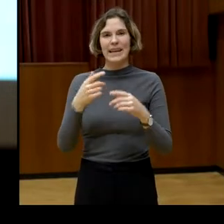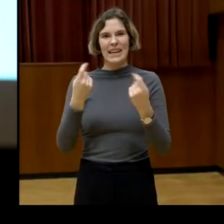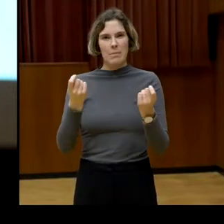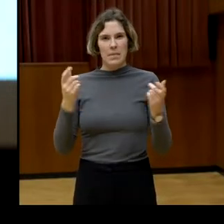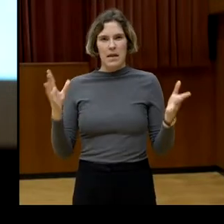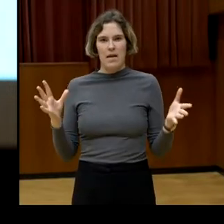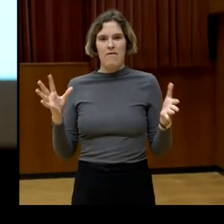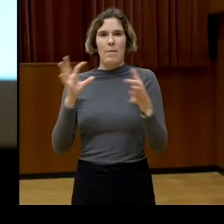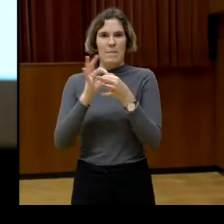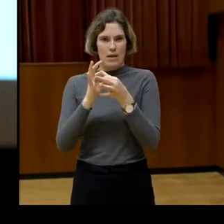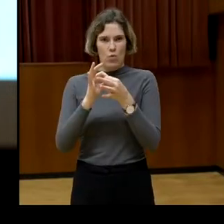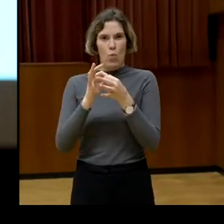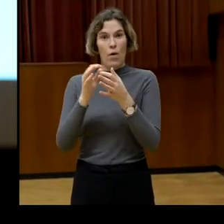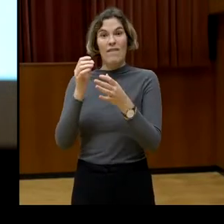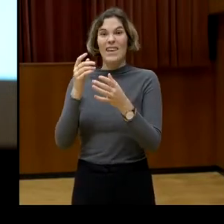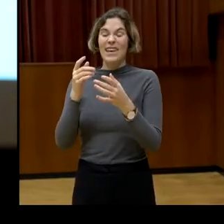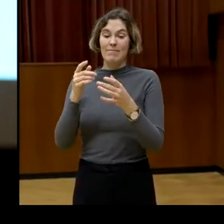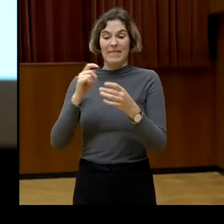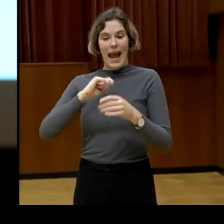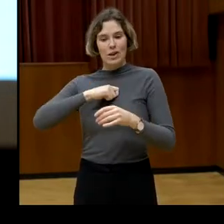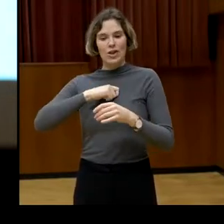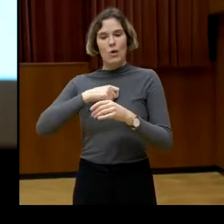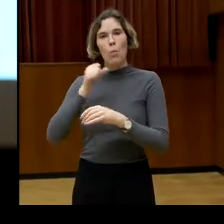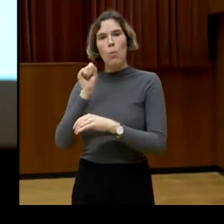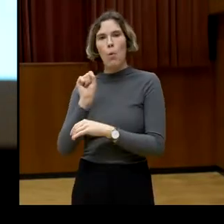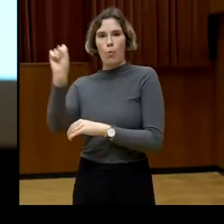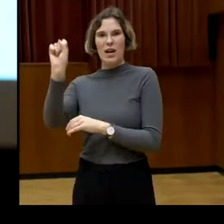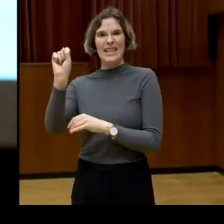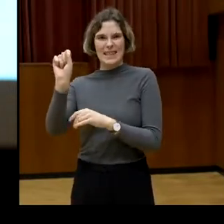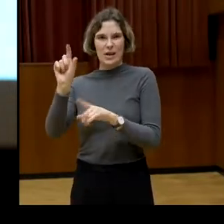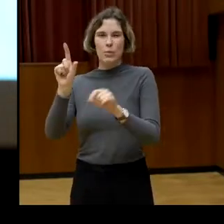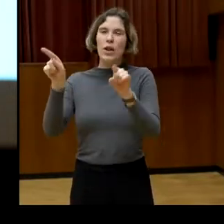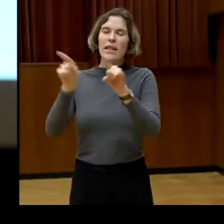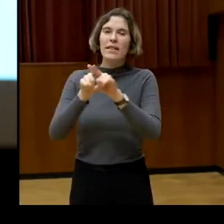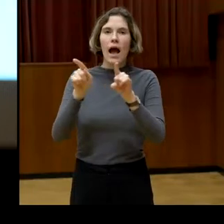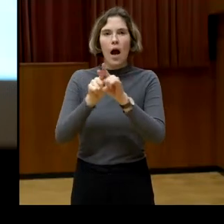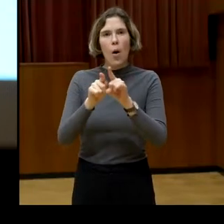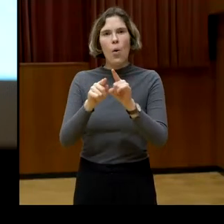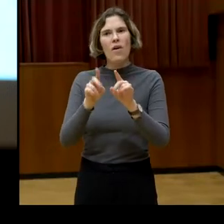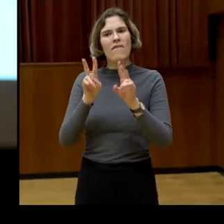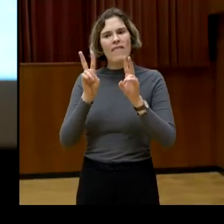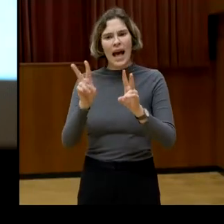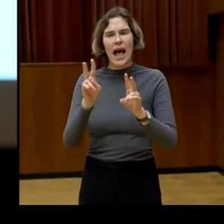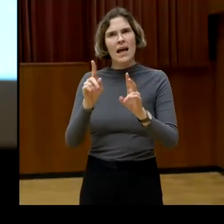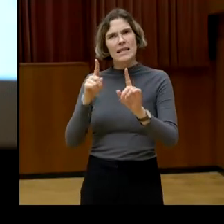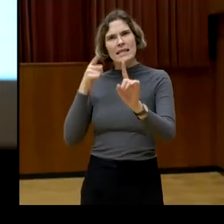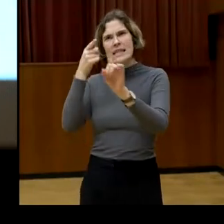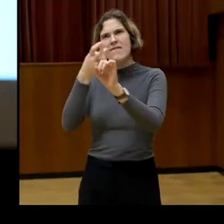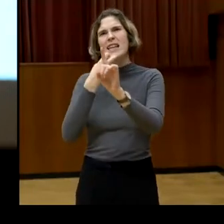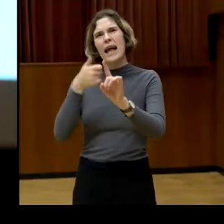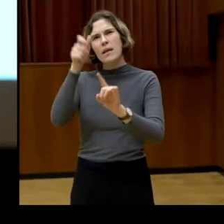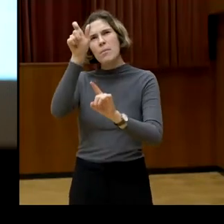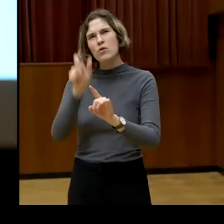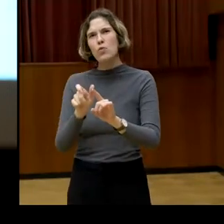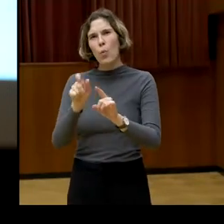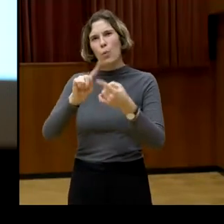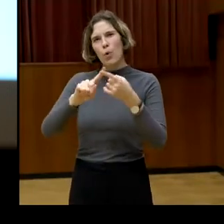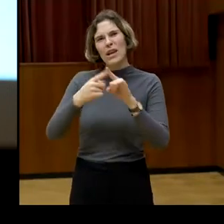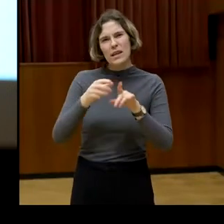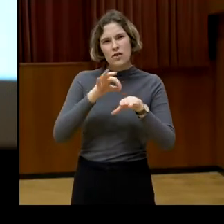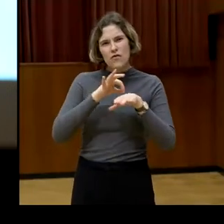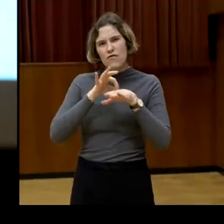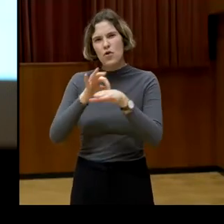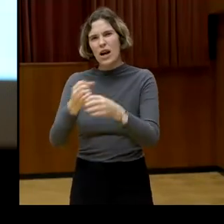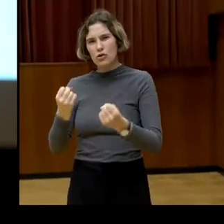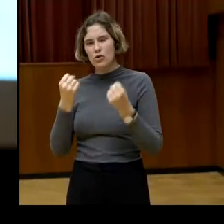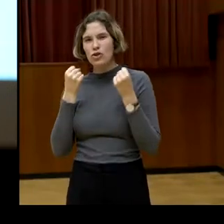populistischen Einstellungen gibt, zum Beispiel dem Bedürfnis nach einem starken politischen Führer oder wenn Parteien